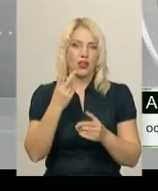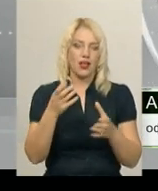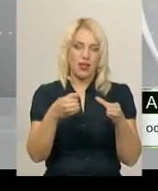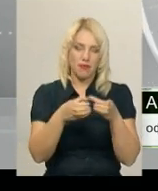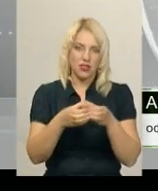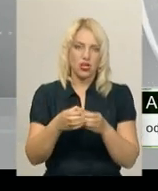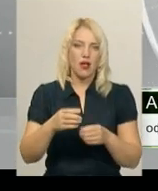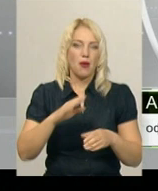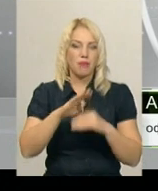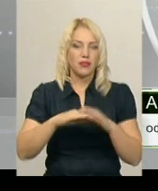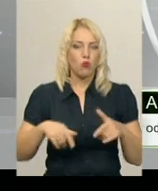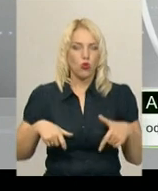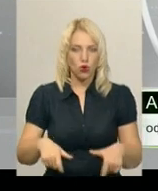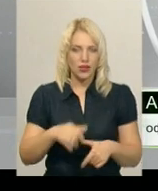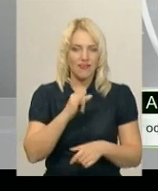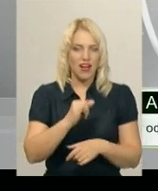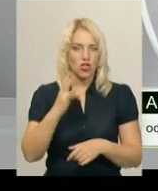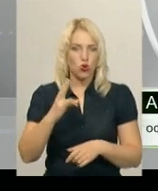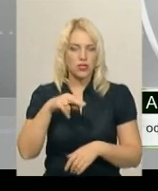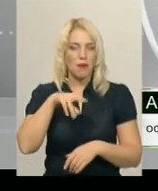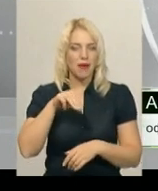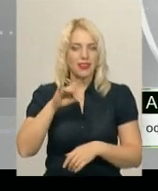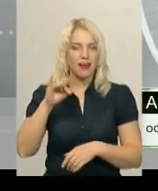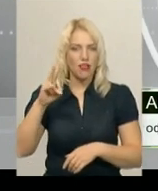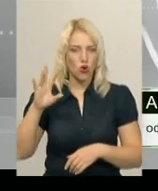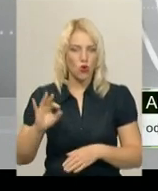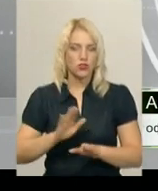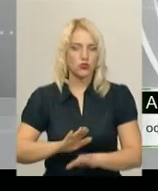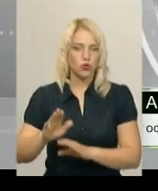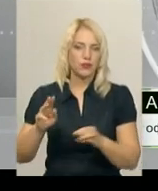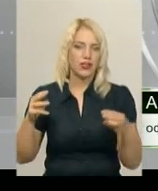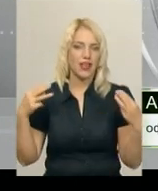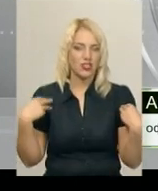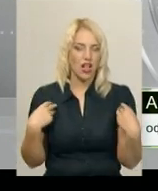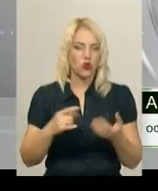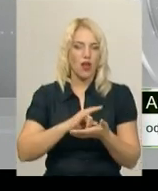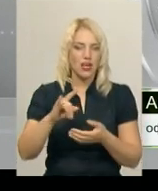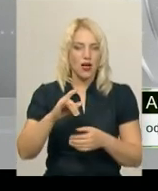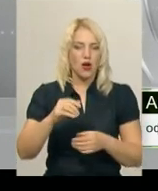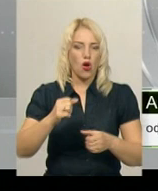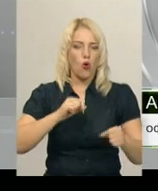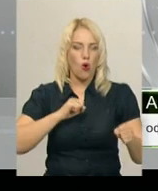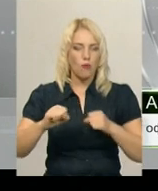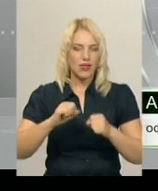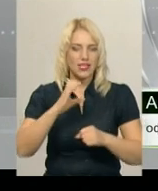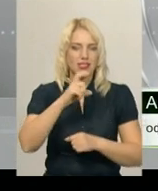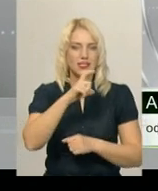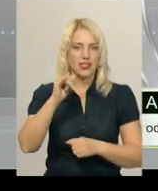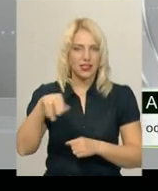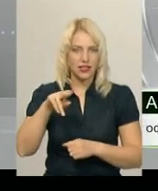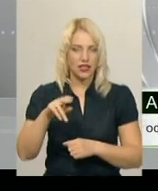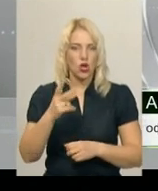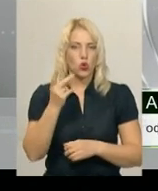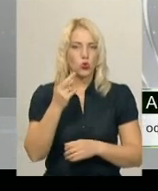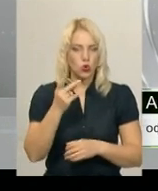полковник Іван Миколаївич Петренко, заступник начальника авіації, командира повітряного командування «Схід». Другий